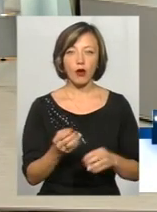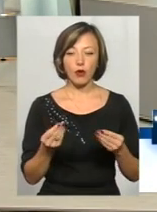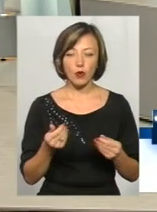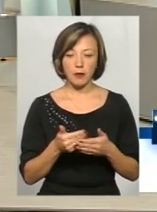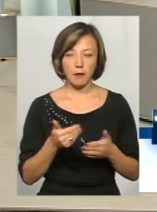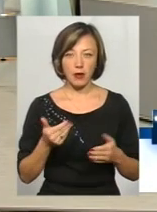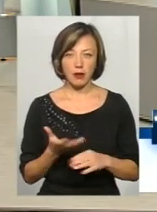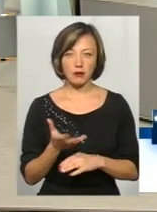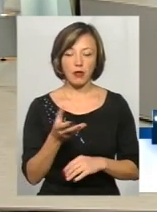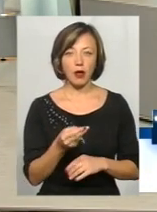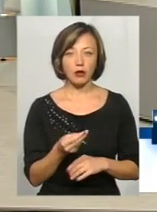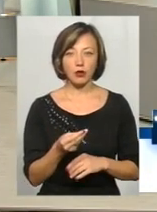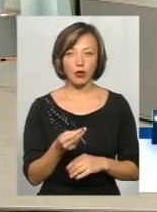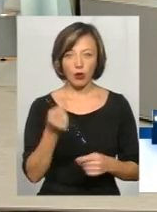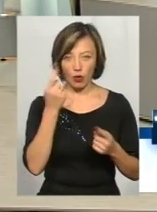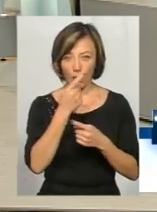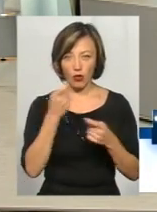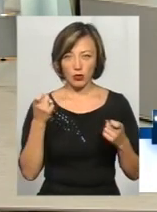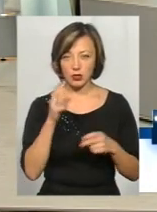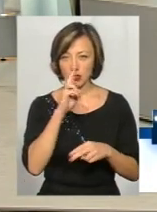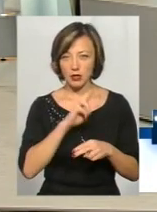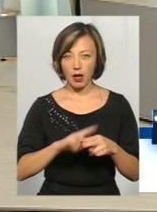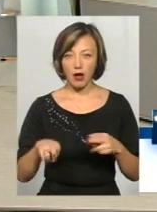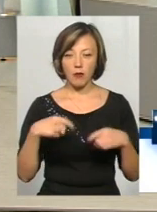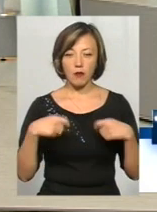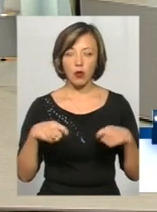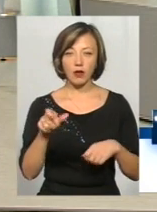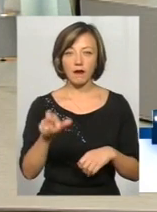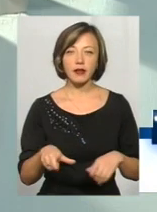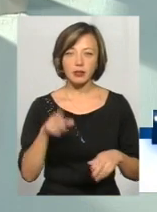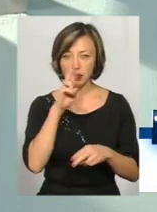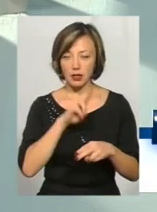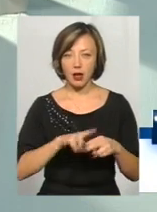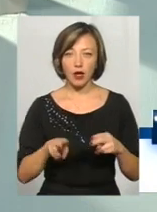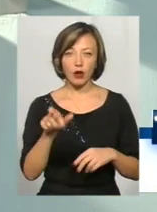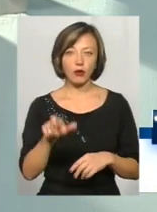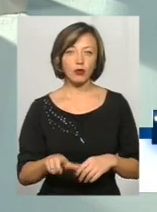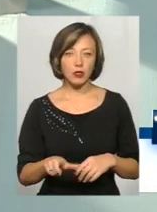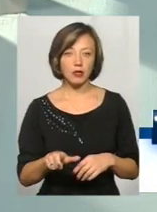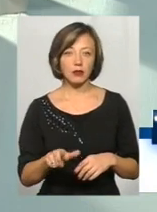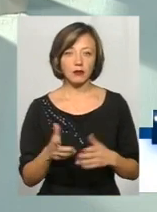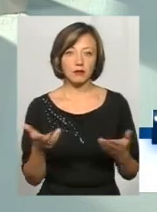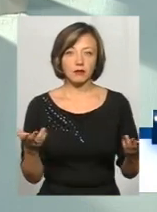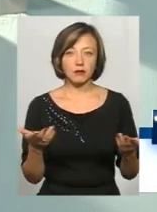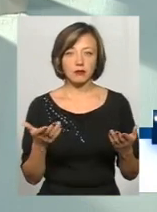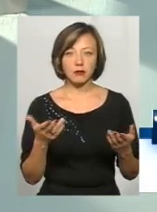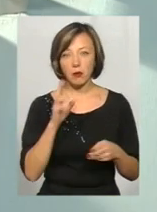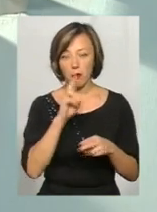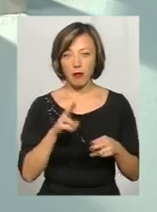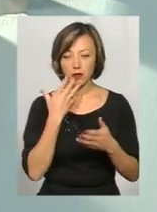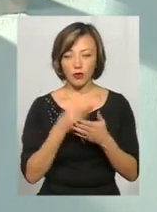оплатою, об'ява зникає, продавець зникає, і людина таким чином позбавляється своїх коштів. Це